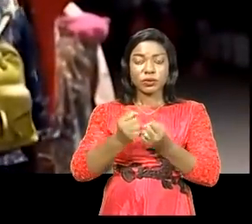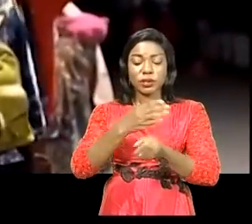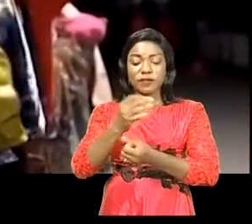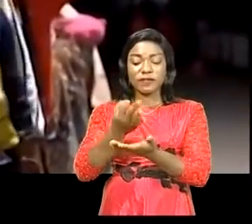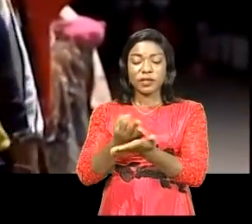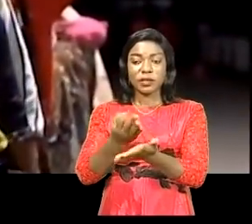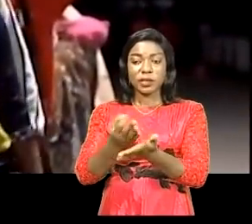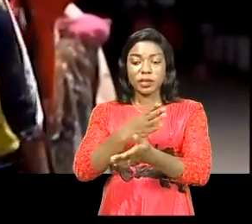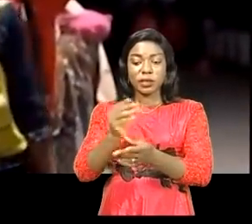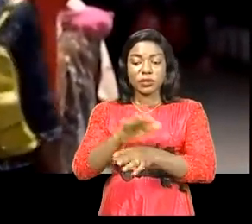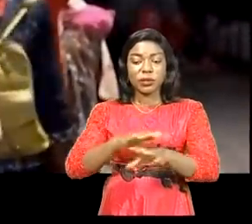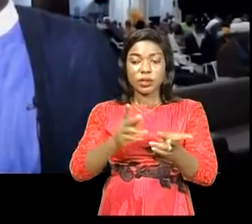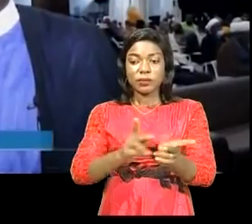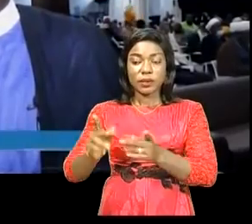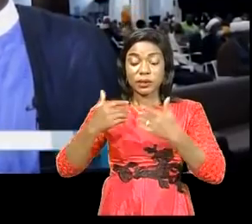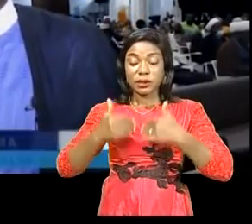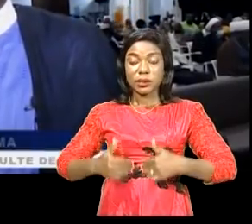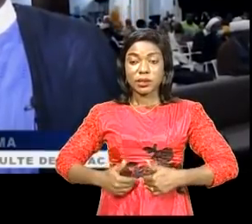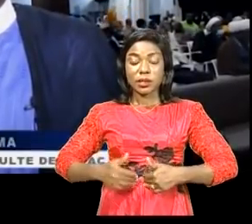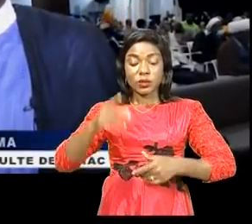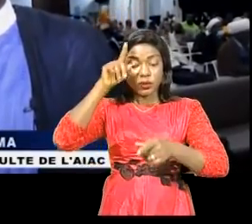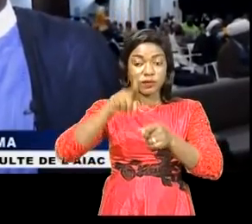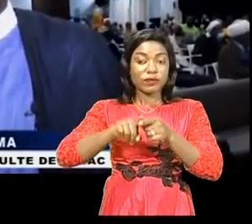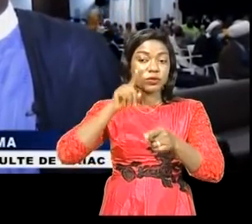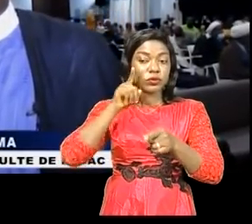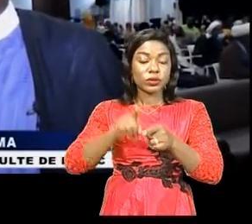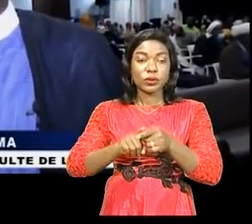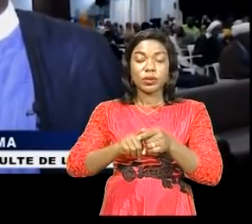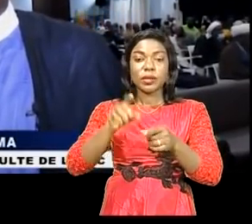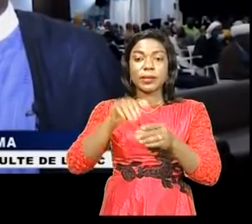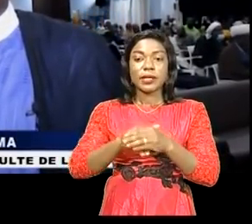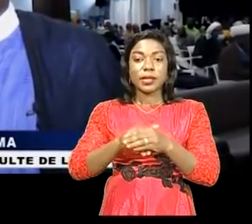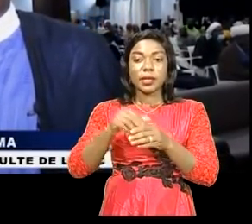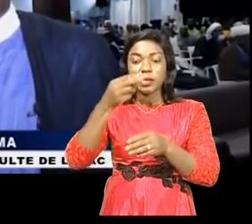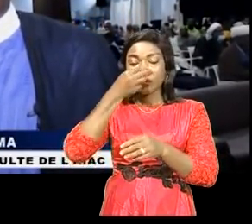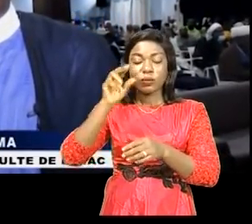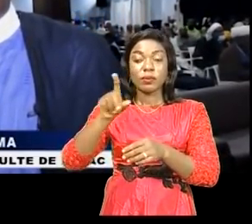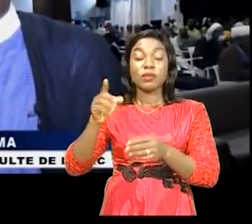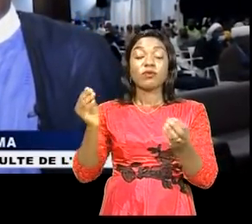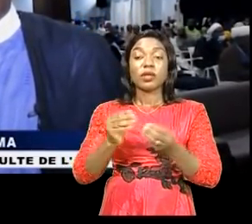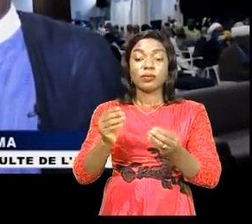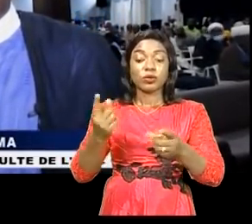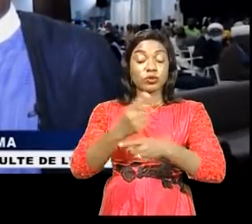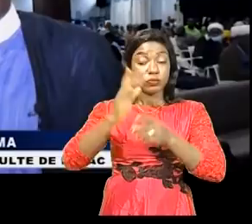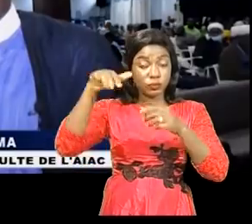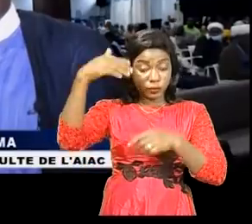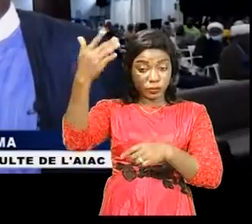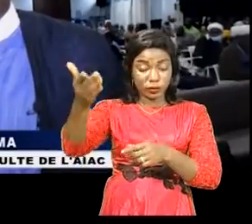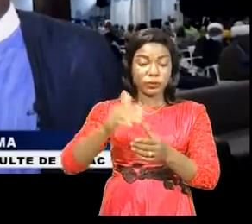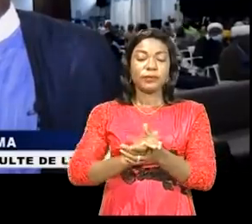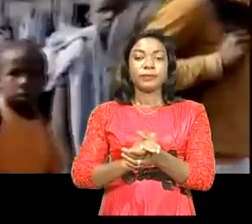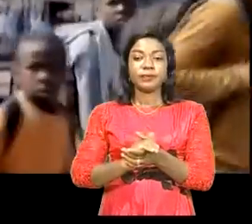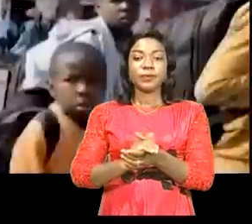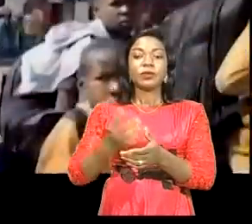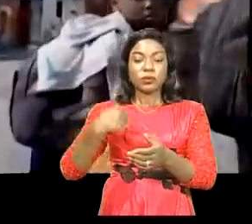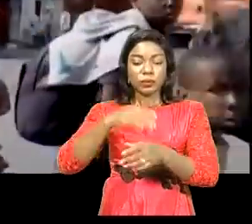et sur le plan même sanitaire à nos frères et sœurs qui sont turma et privés. C'est pourquoi dans les jours qui vont suivre, un